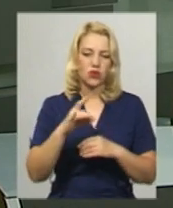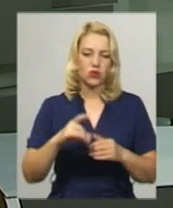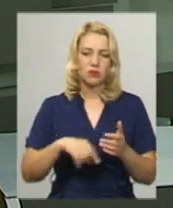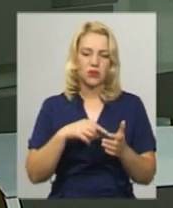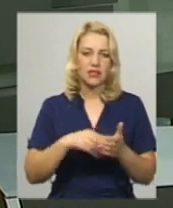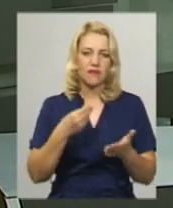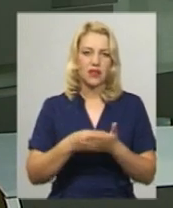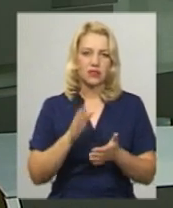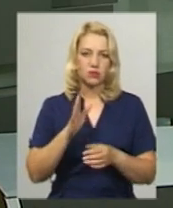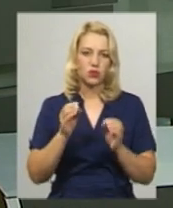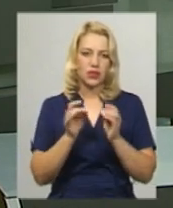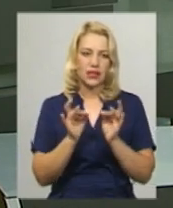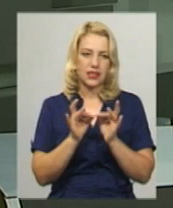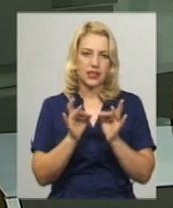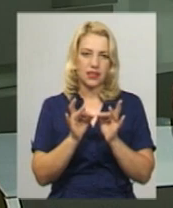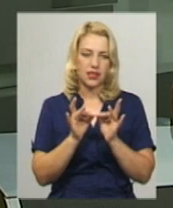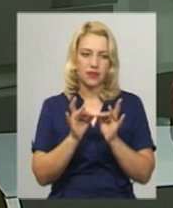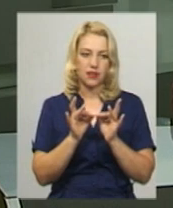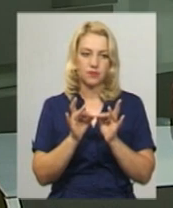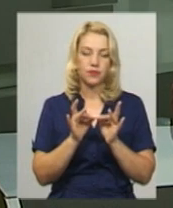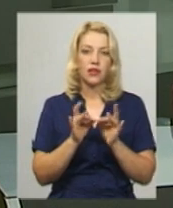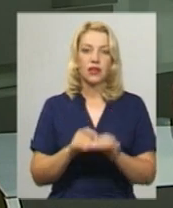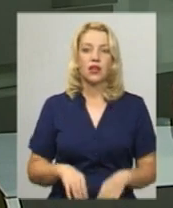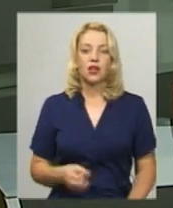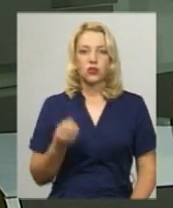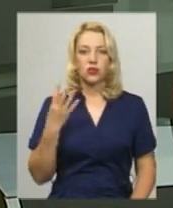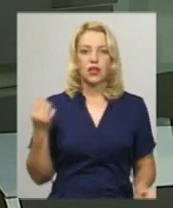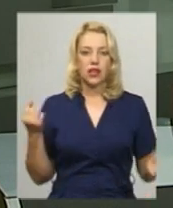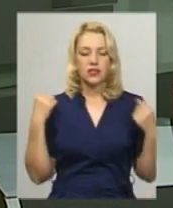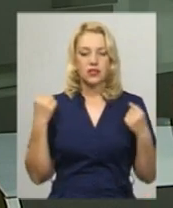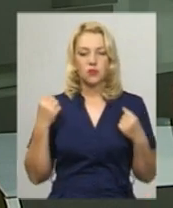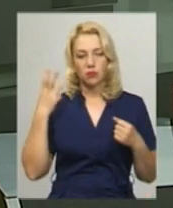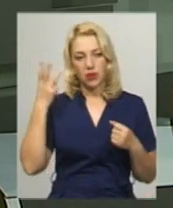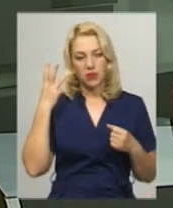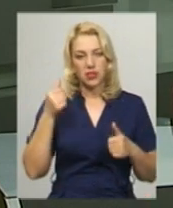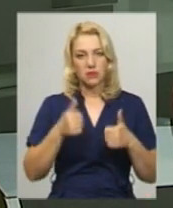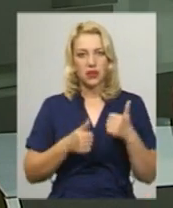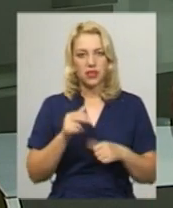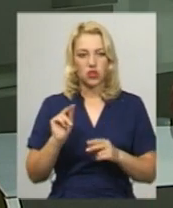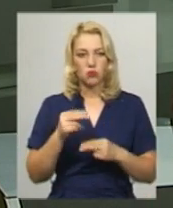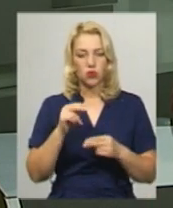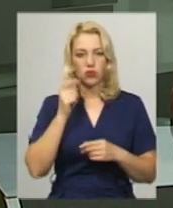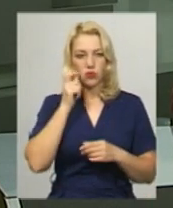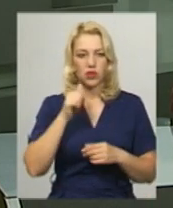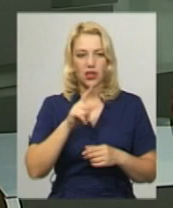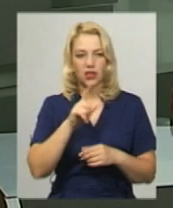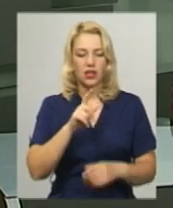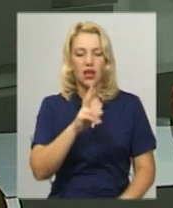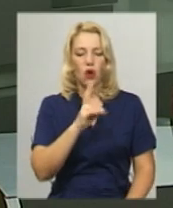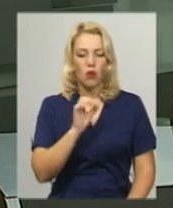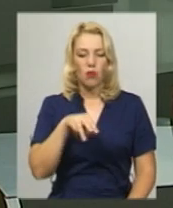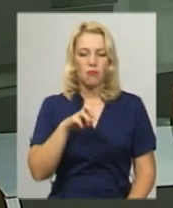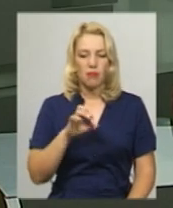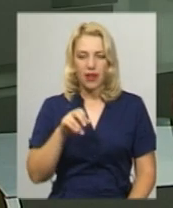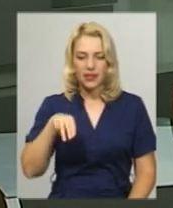проїзду становитиме 10 гривень. 14 спортсменів Хмельниччини змагалися на чемпіонаті України з комбат-дзюдзюцу